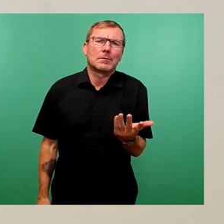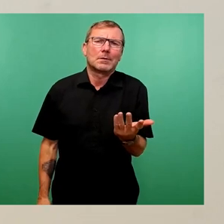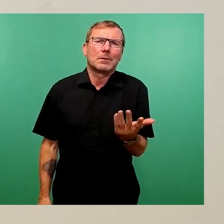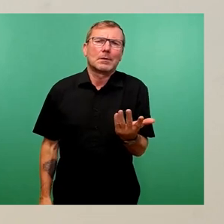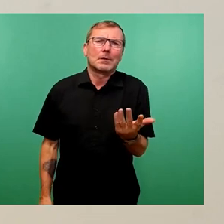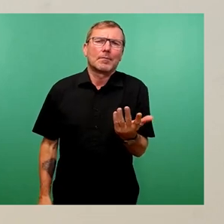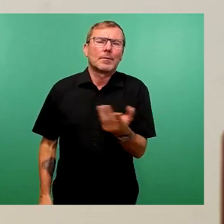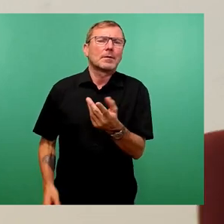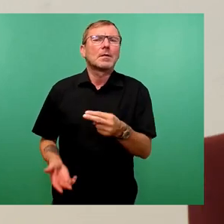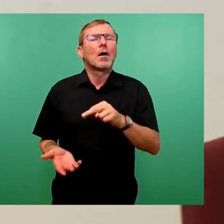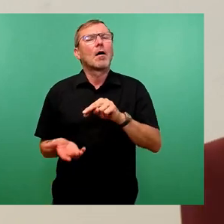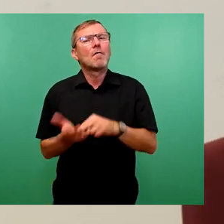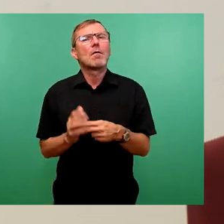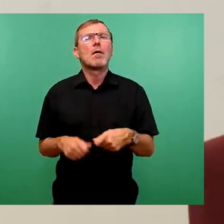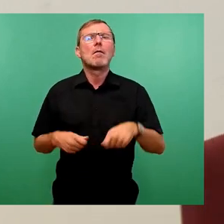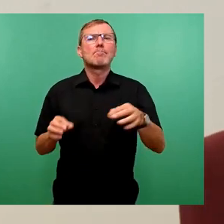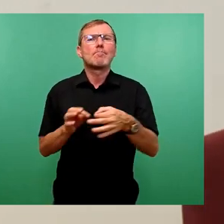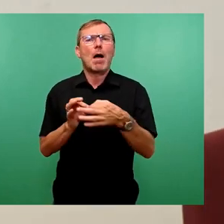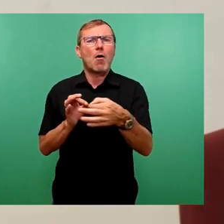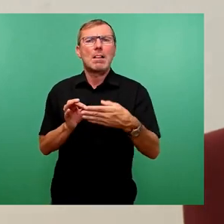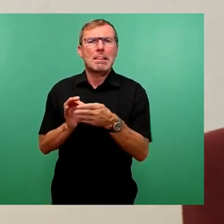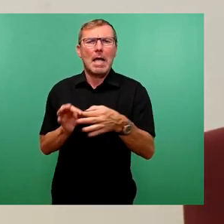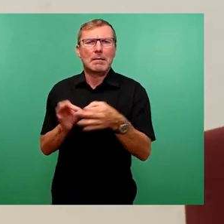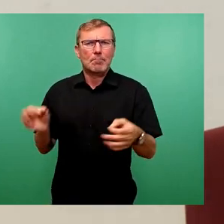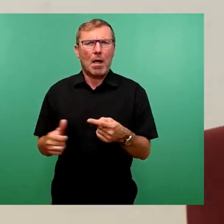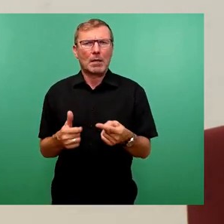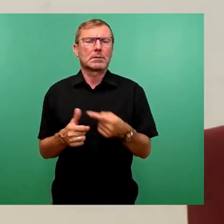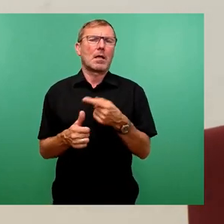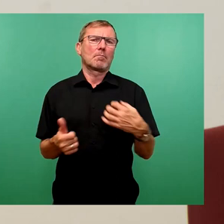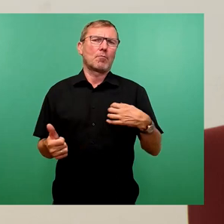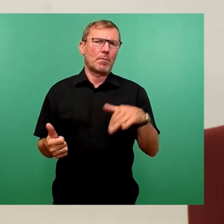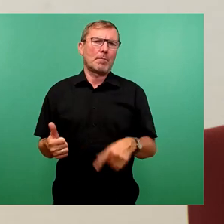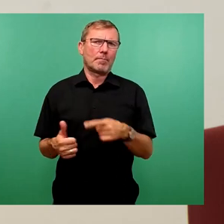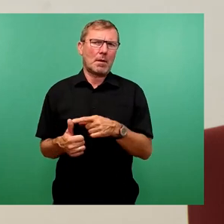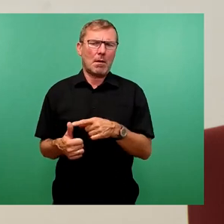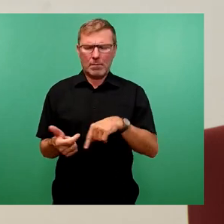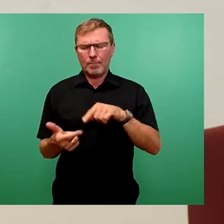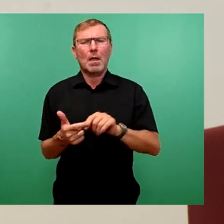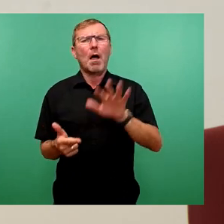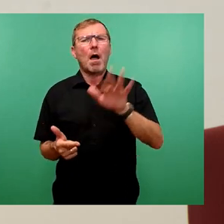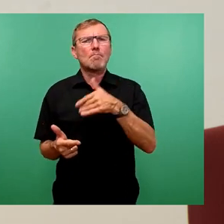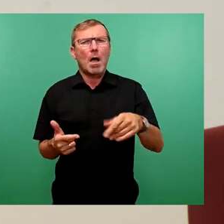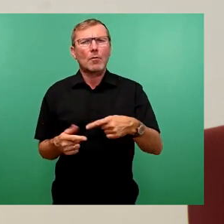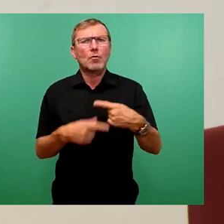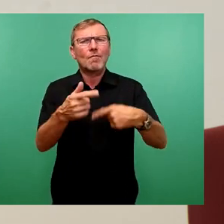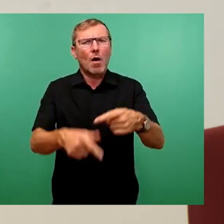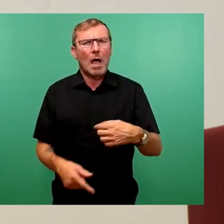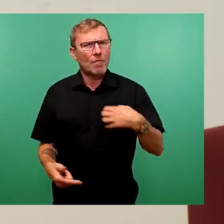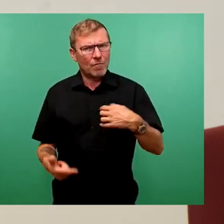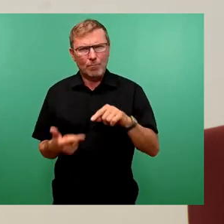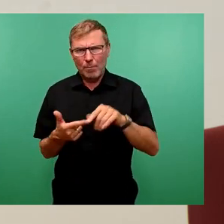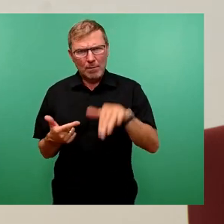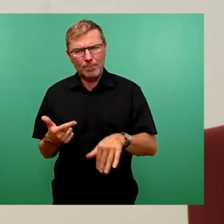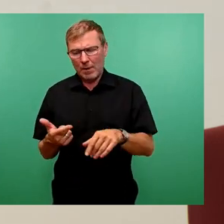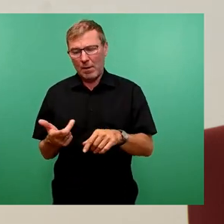vorbereitenden Bauleitmaßnahmen angeht, beziehungsweise auch Planungsvorläufe. Und dann ist noch, ich will